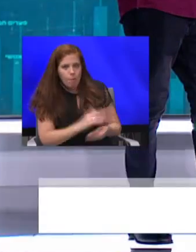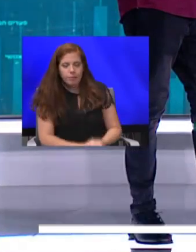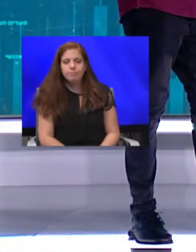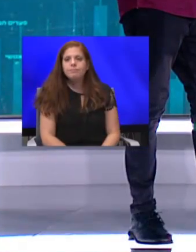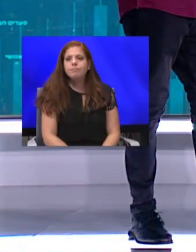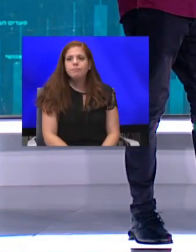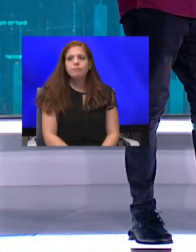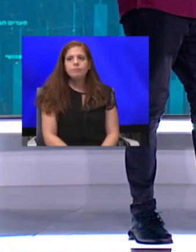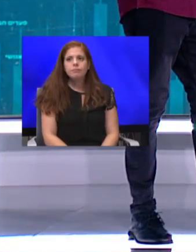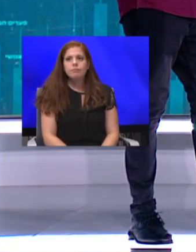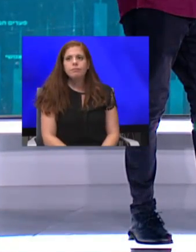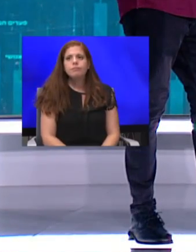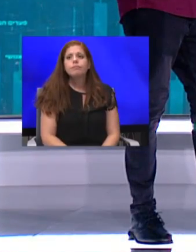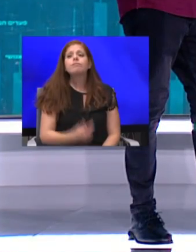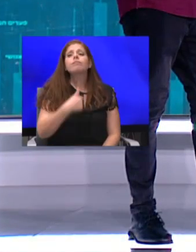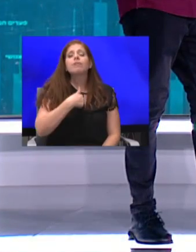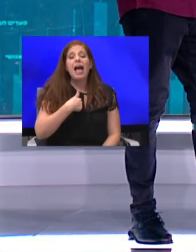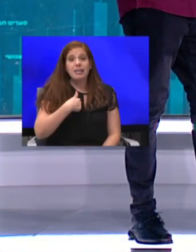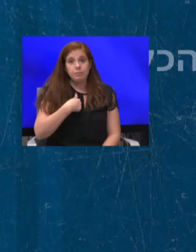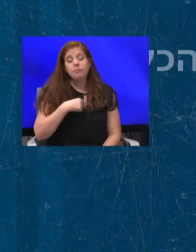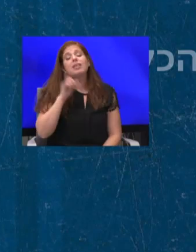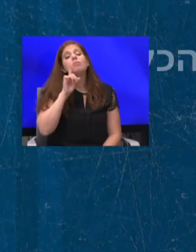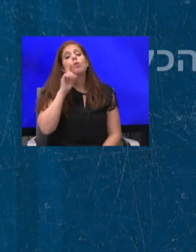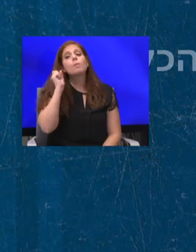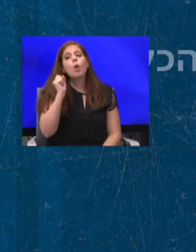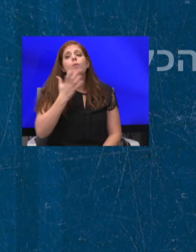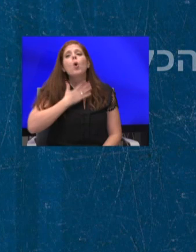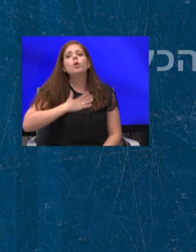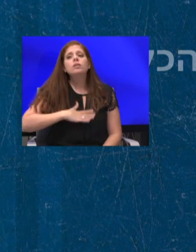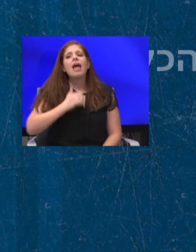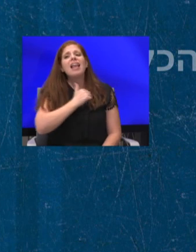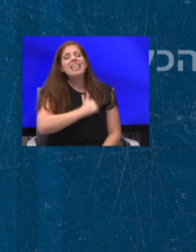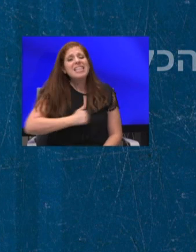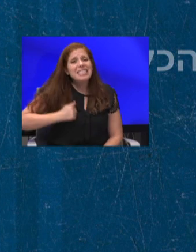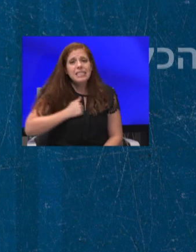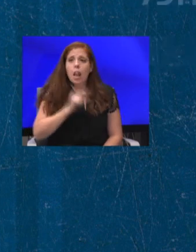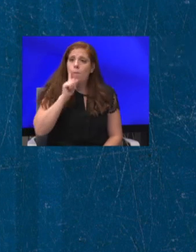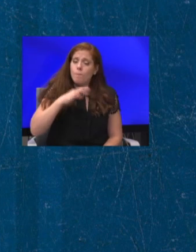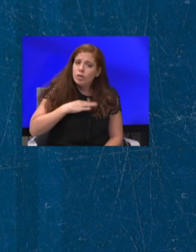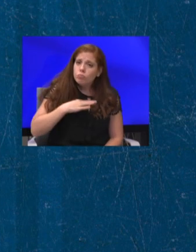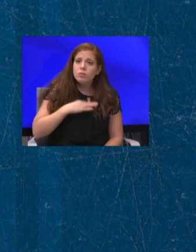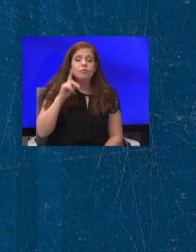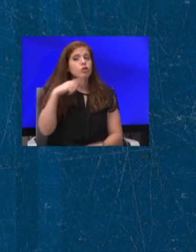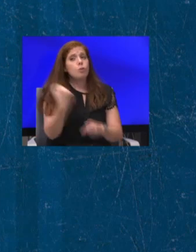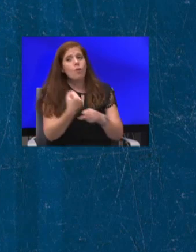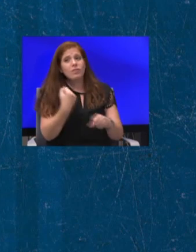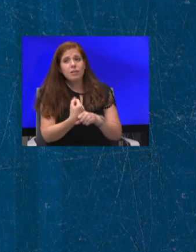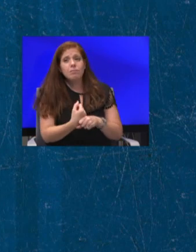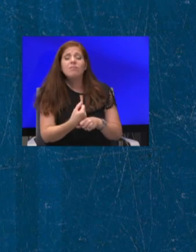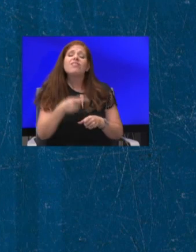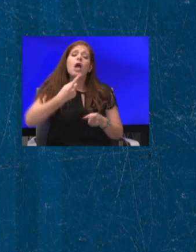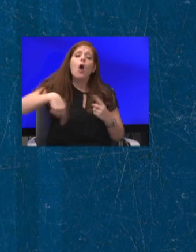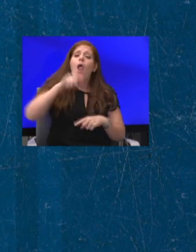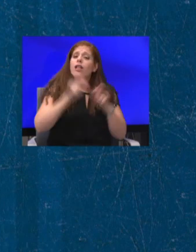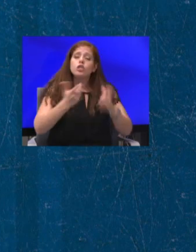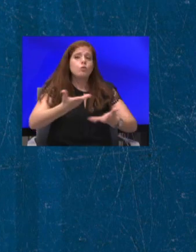אני בשם הביטוח הלאומי רוצה להתנתן בשמי ובשם העובדים, לפני כל אלה שלא קיבלו את מענק ההסתגלות